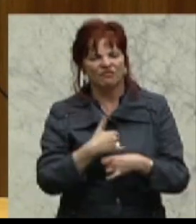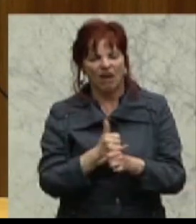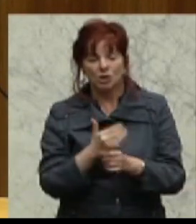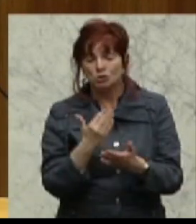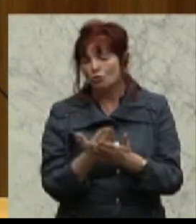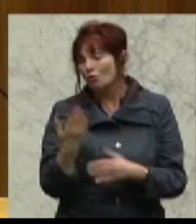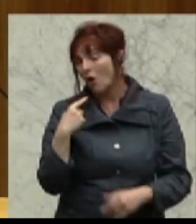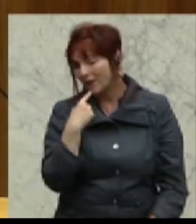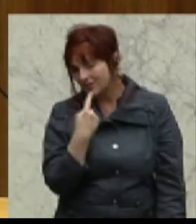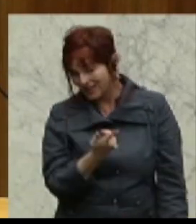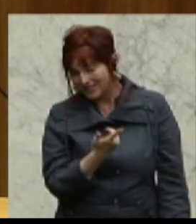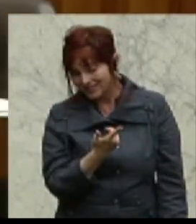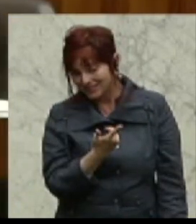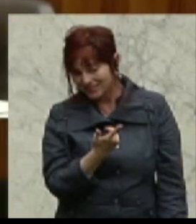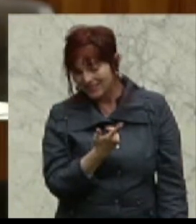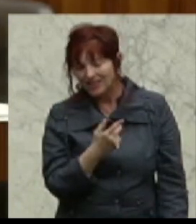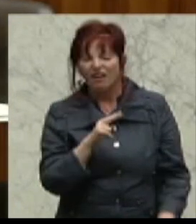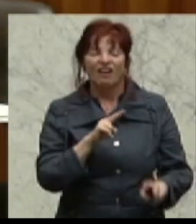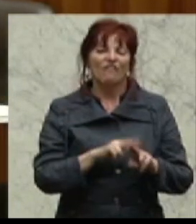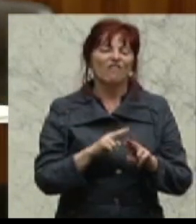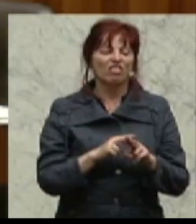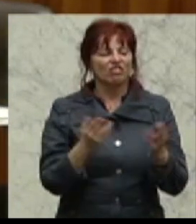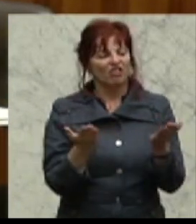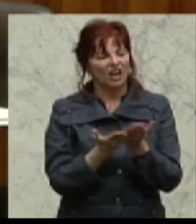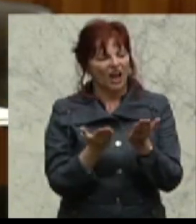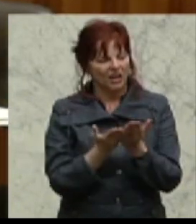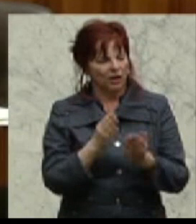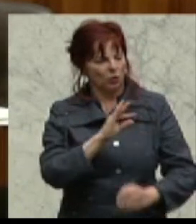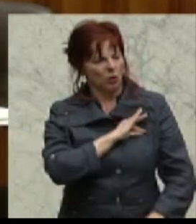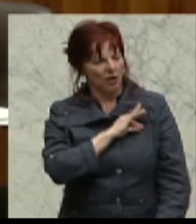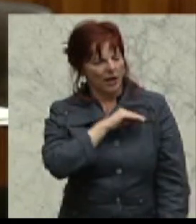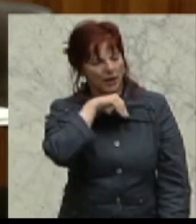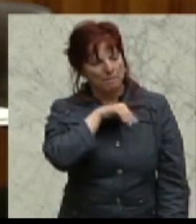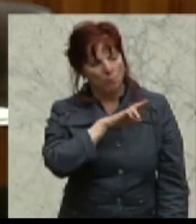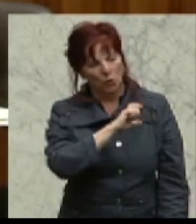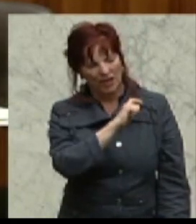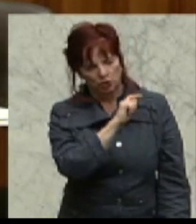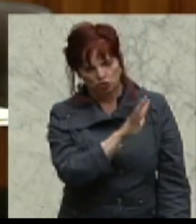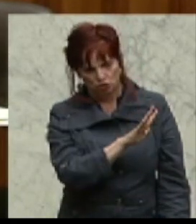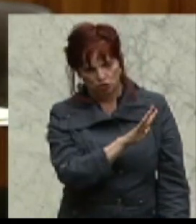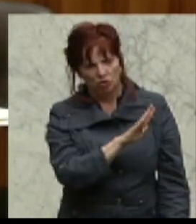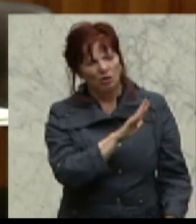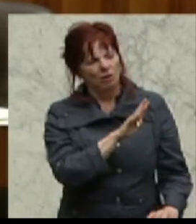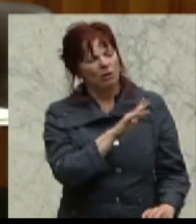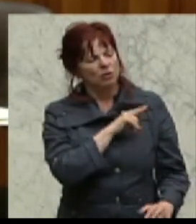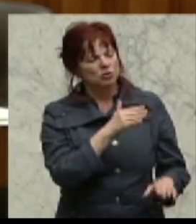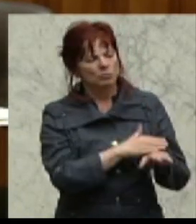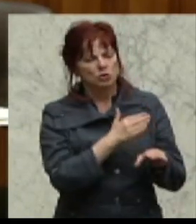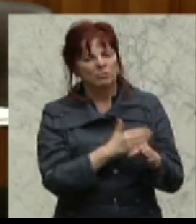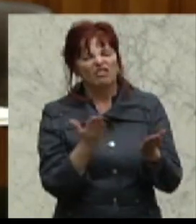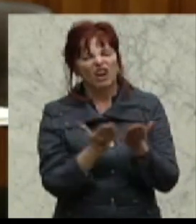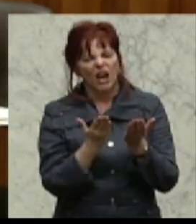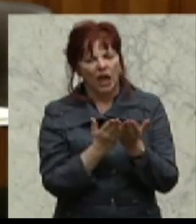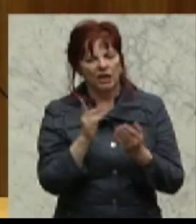Wenn wir jetzt vergleichen, ja Kollege Muchitsch, das ist mein Ansinnen an Sie, wenn wir vergleichen Alpine und Deli,